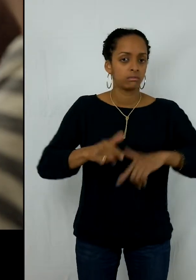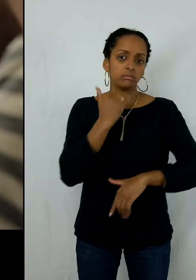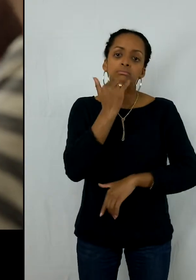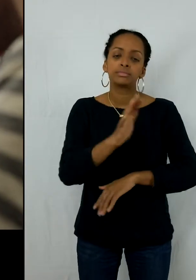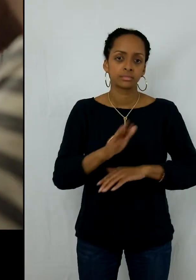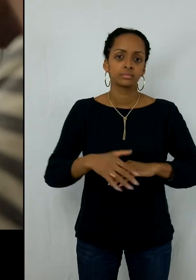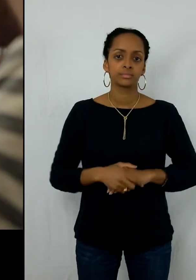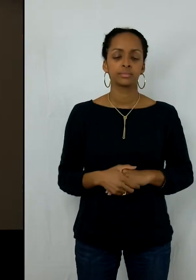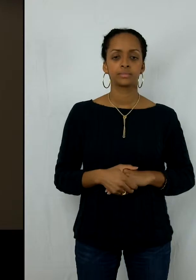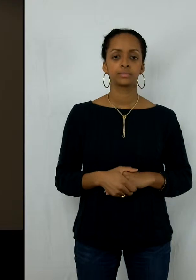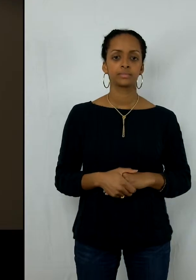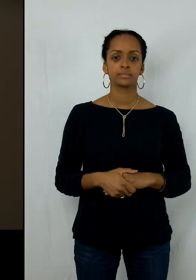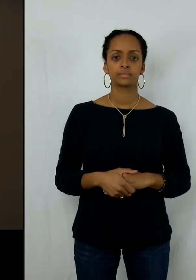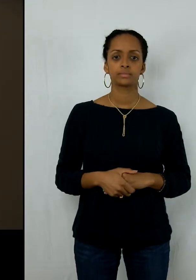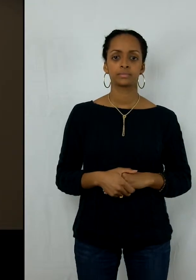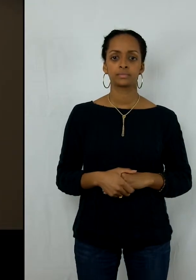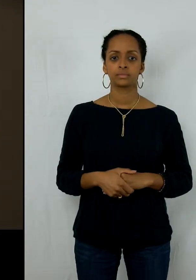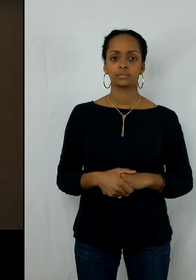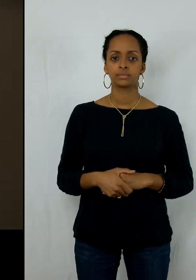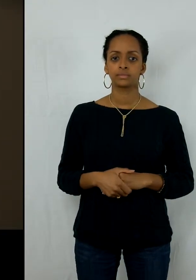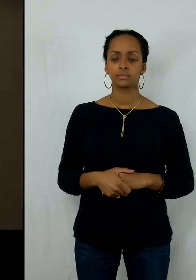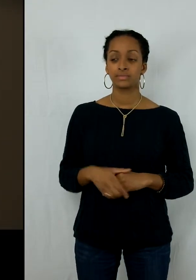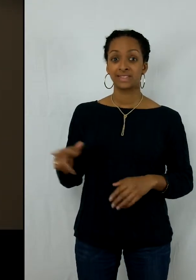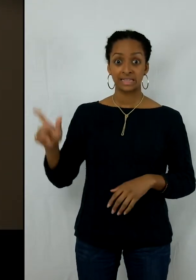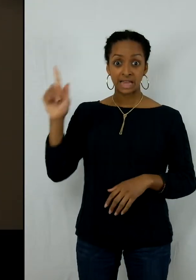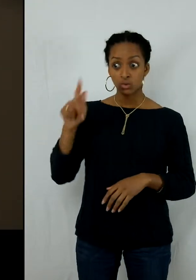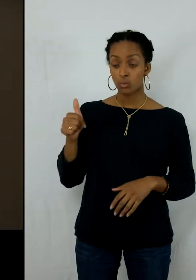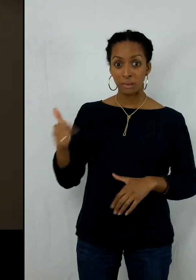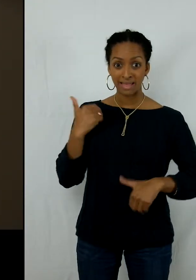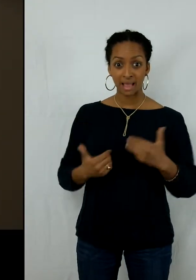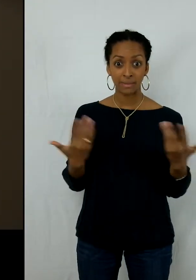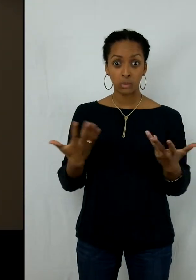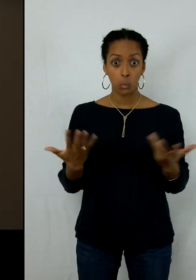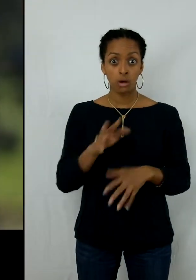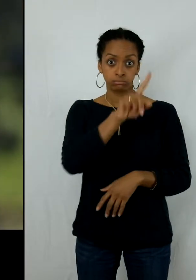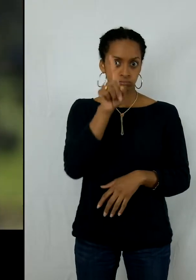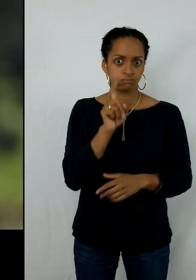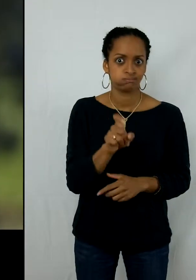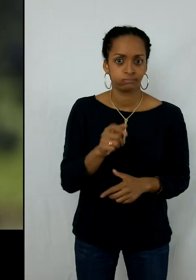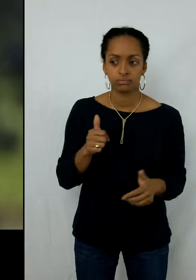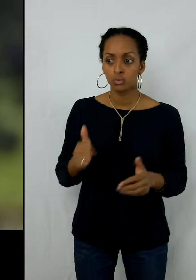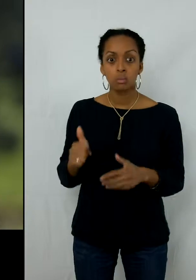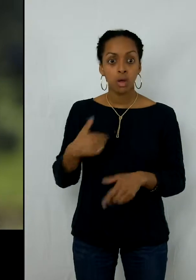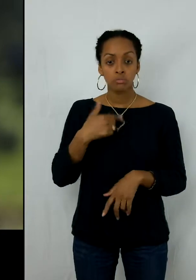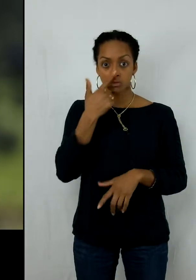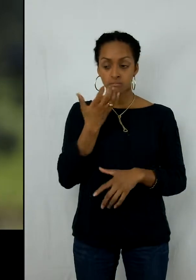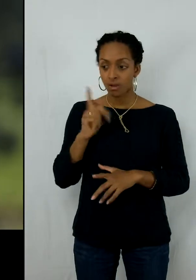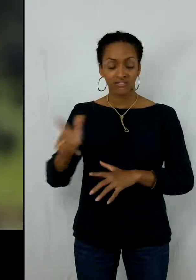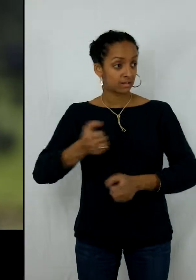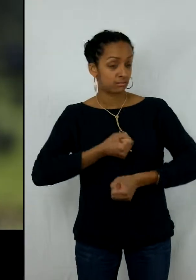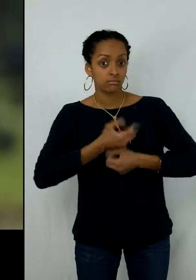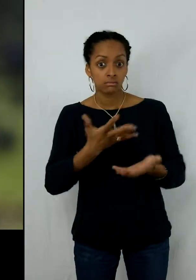Janito, je ne même pas ce qu'il a exactement comme handicap. C'est jamais venu, parce qu'on a senti qu'il n'avait pas spécialement envie d'en parler, qu'il n'y aucun